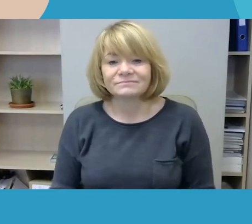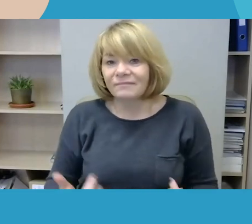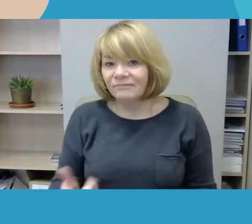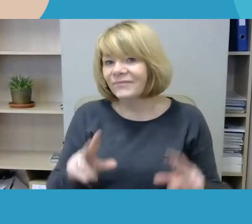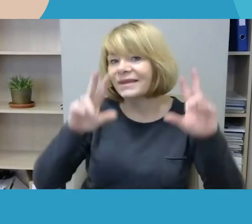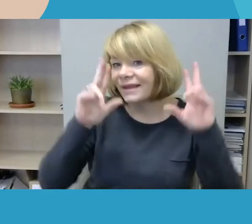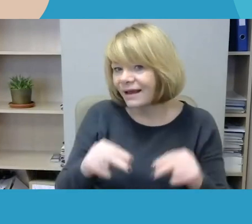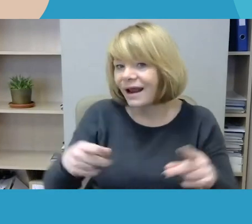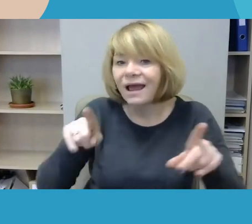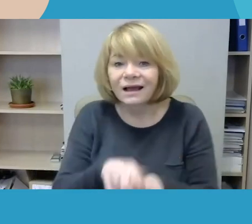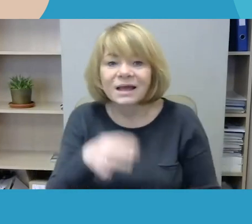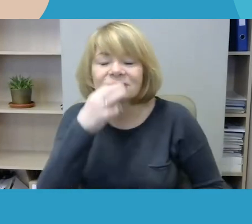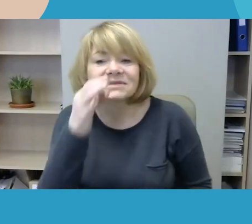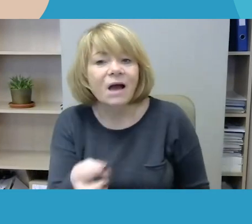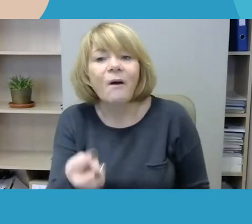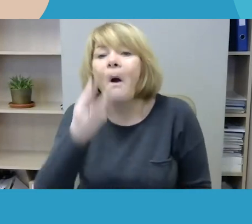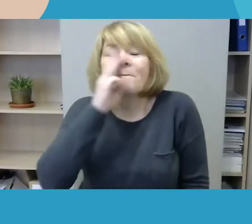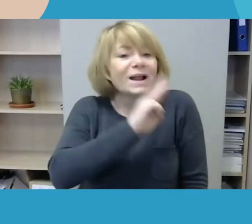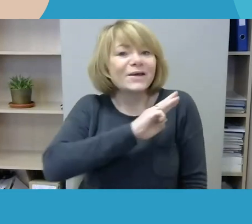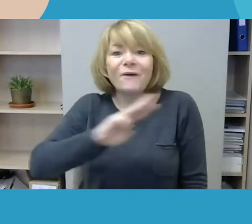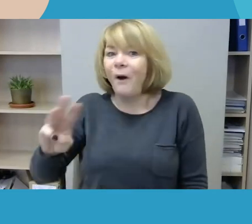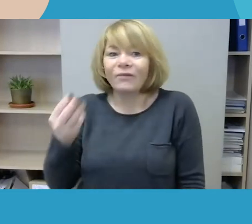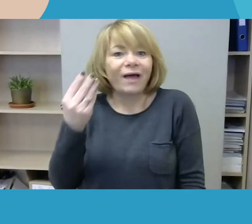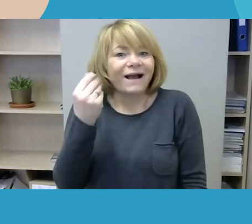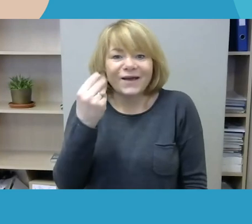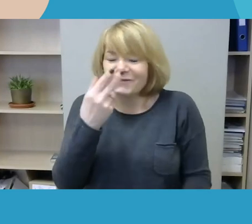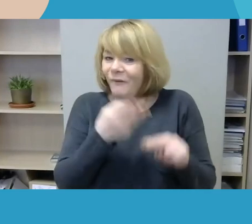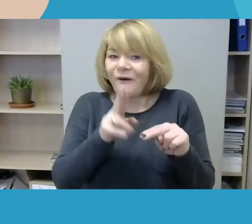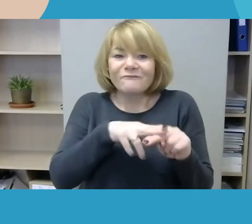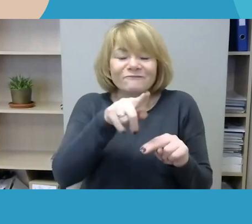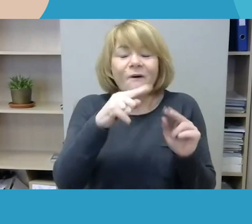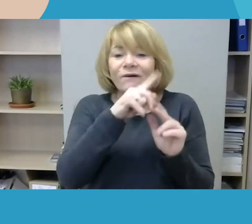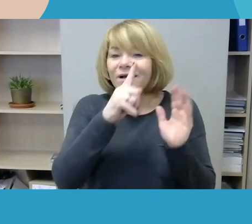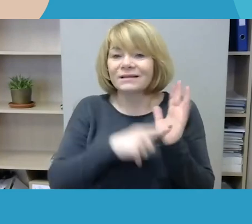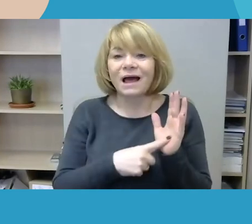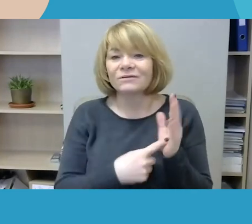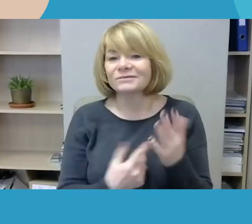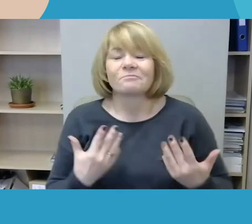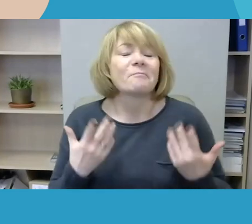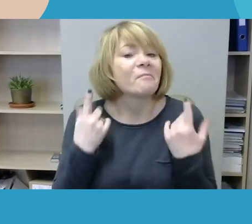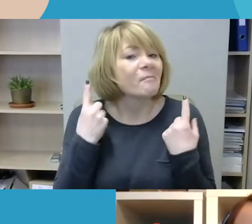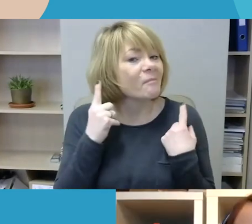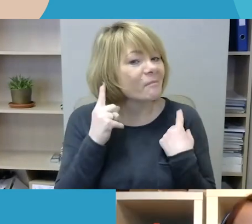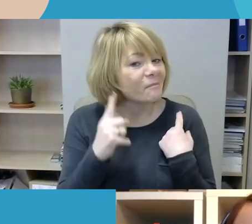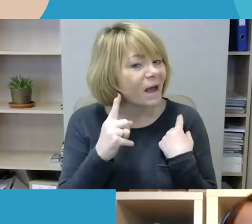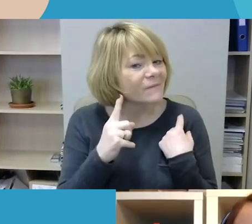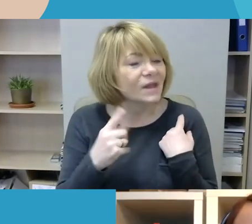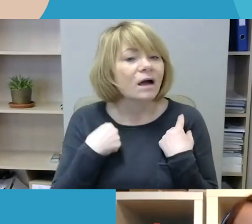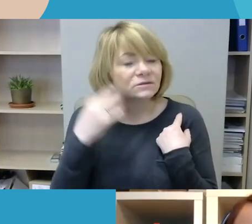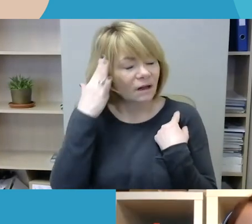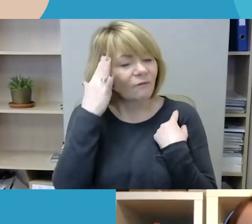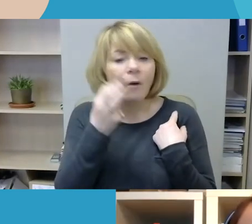Alius, milijono vertas klausimas, bet manau, kas yra labai labai svarbu, dar kas nebuvo paminėta, tai